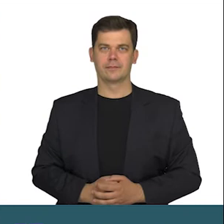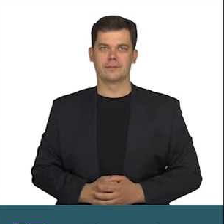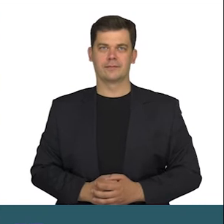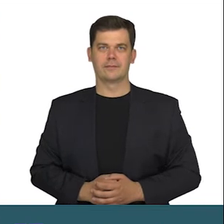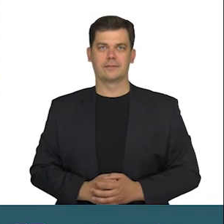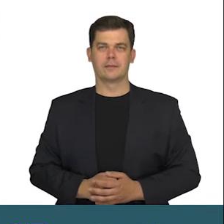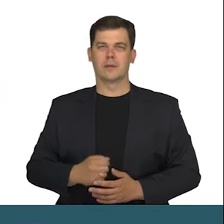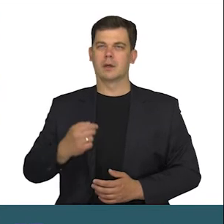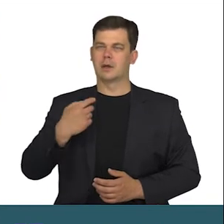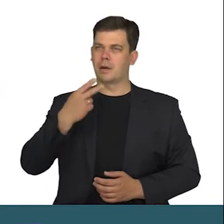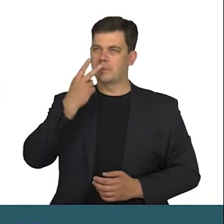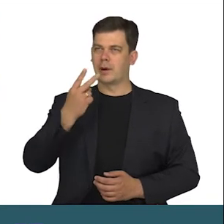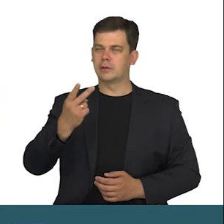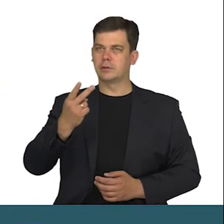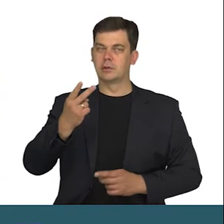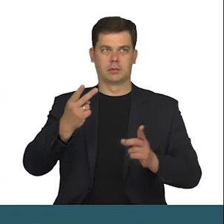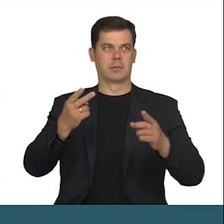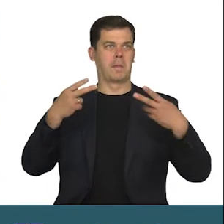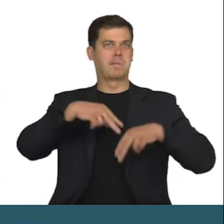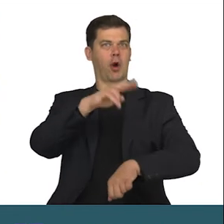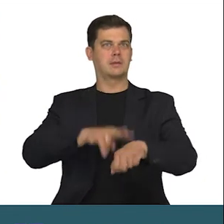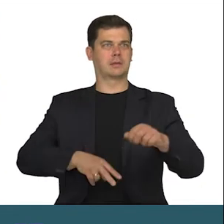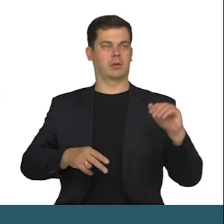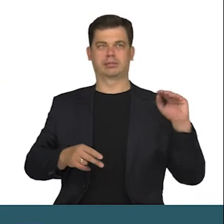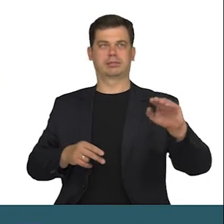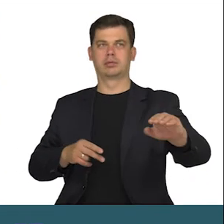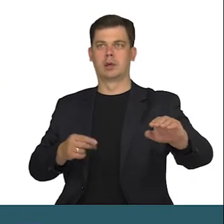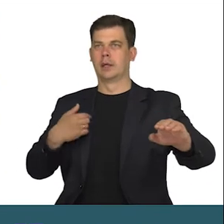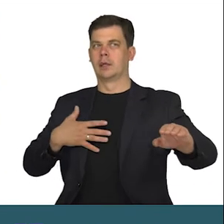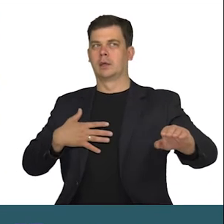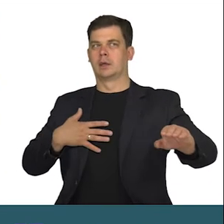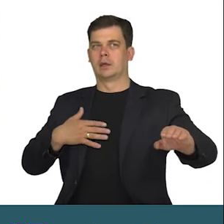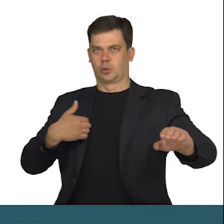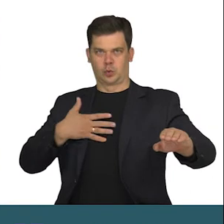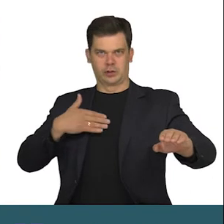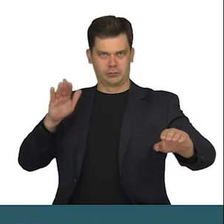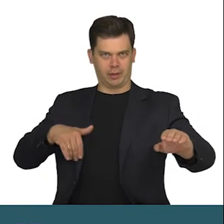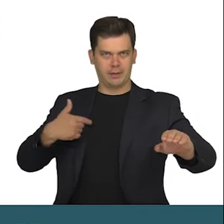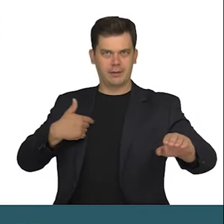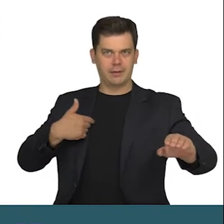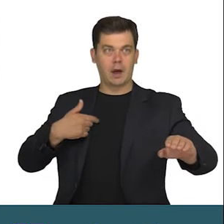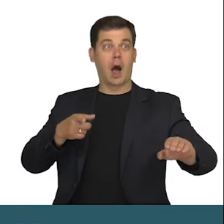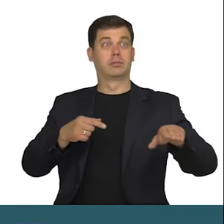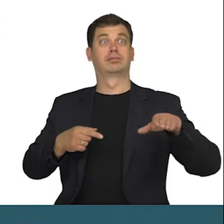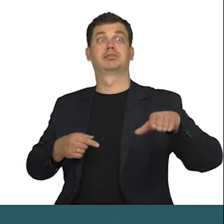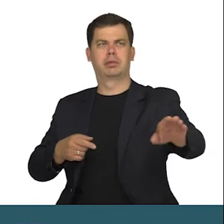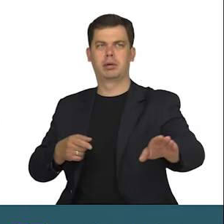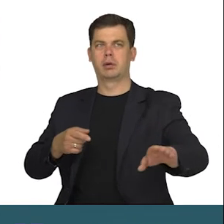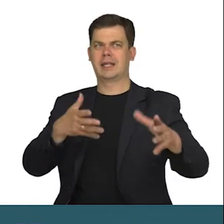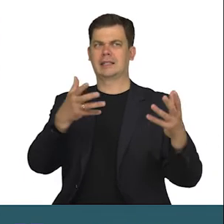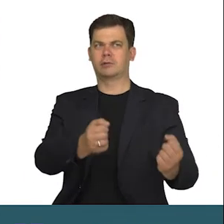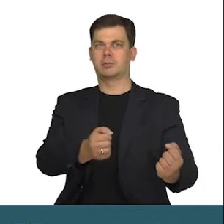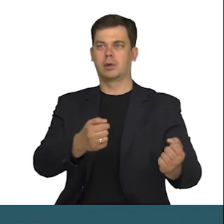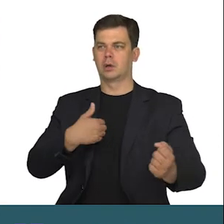Z zapatrzenia wyrywa mnie radiowóz. Czuję się dziwnie. Jakbym zrobił coś złego. Choć samochód się nie zatrzymał, nadal pozostaję w